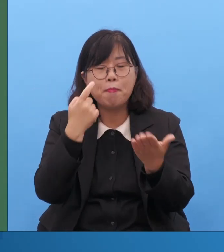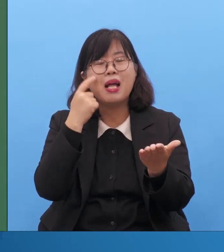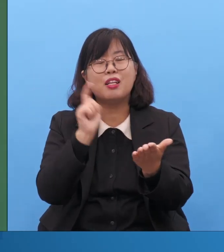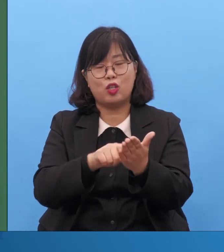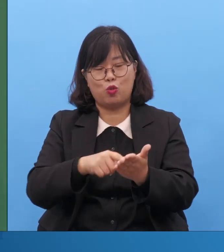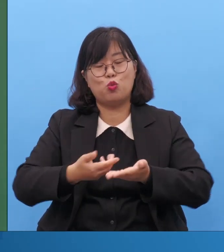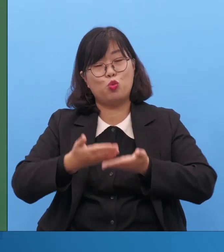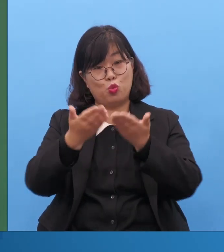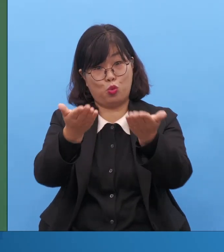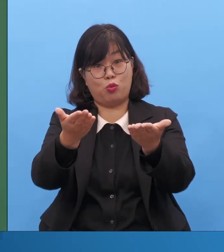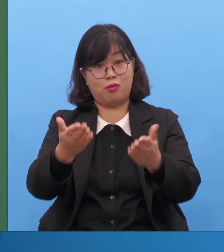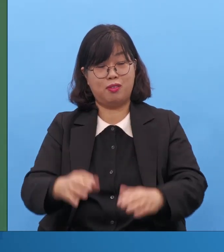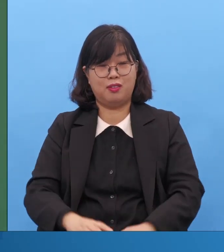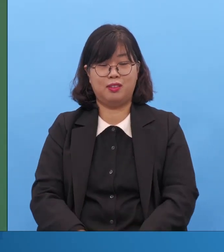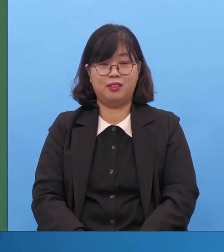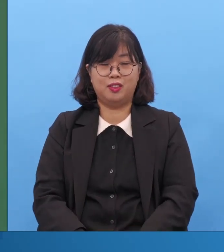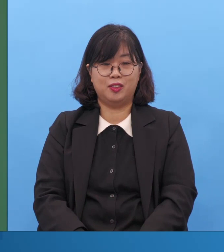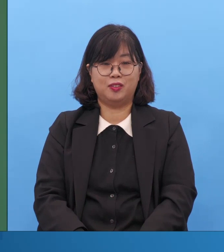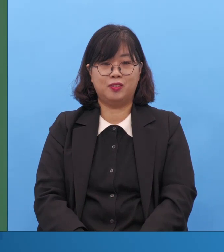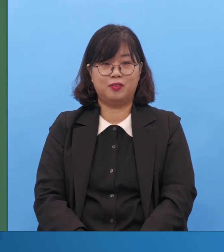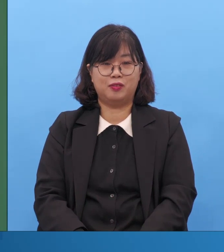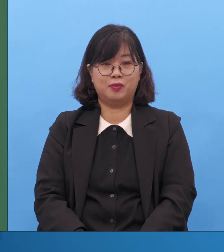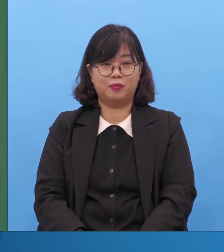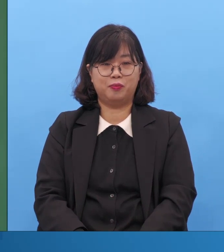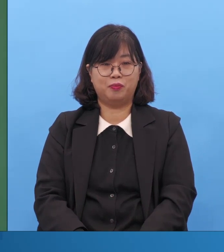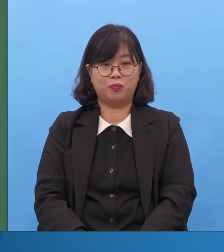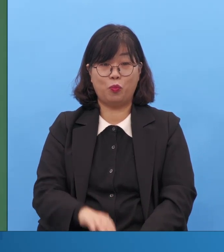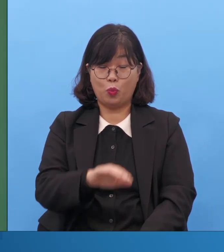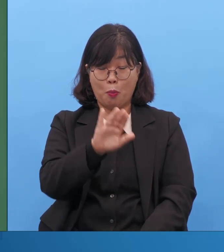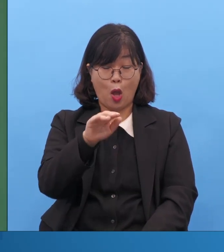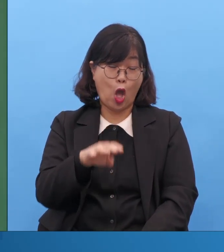그래서 우리가 꼭 40일을 해야 되느냐 그 말이 아니에요